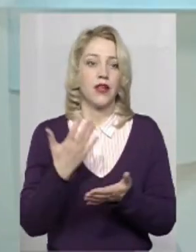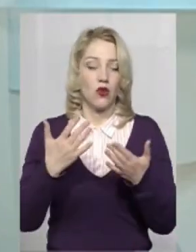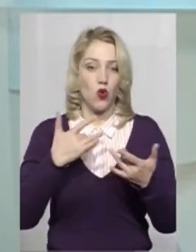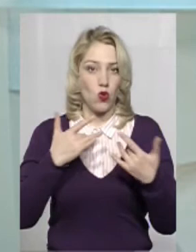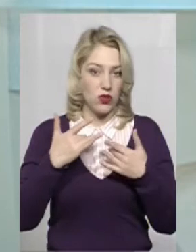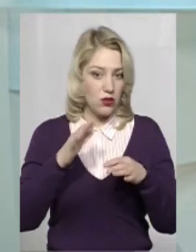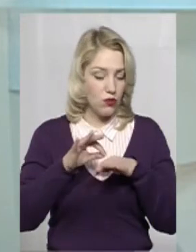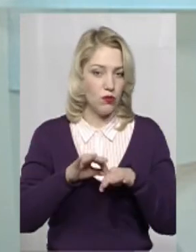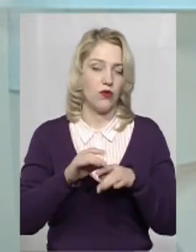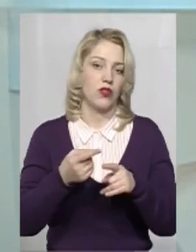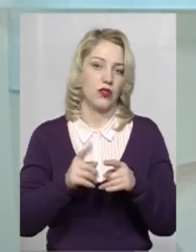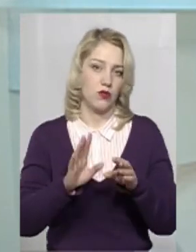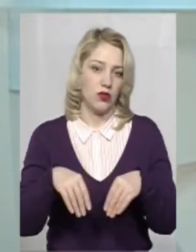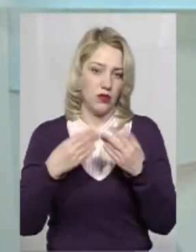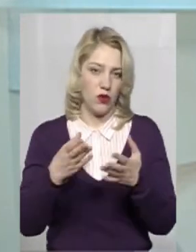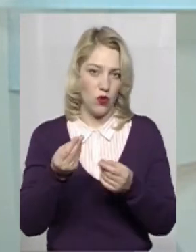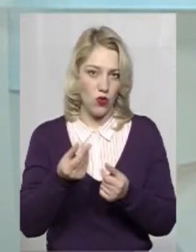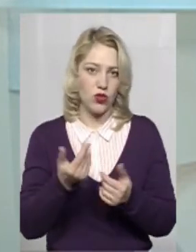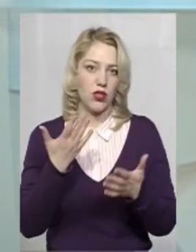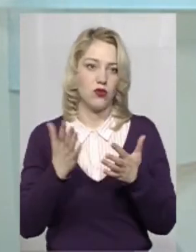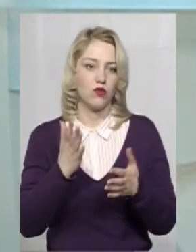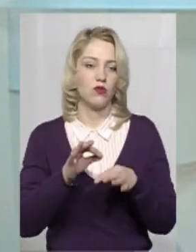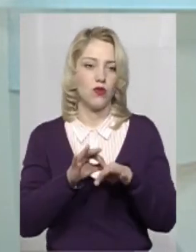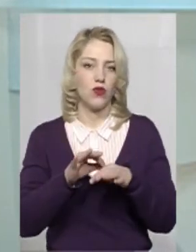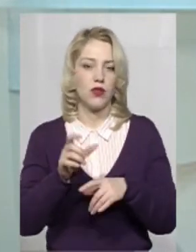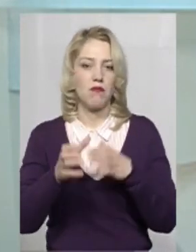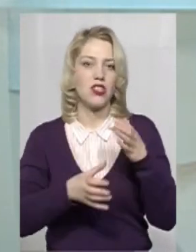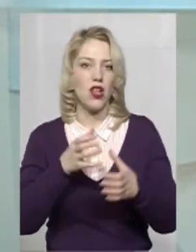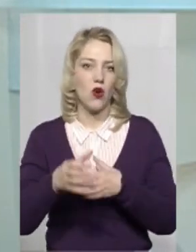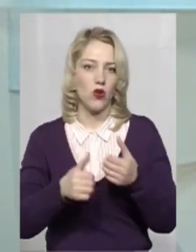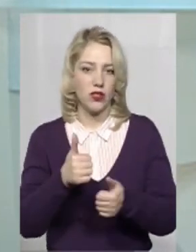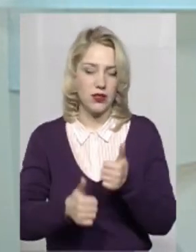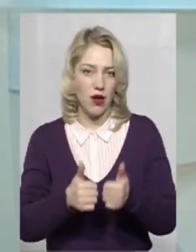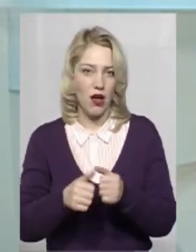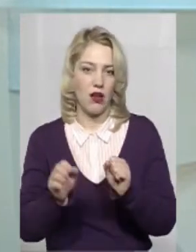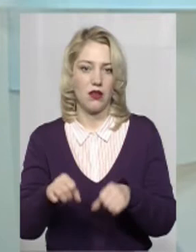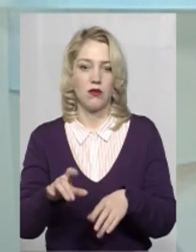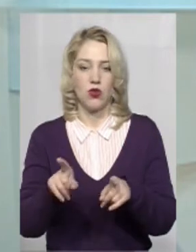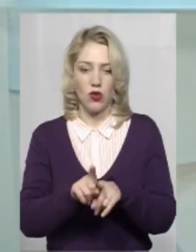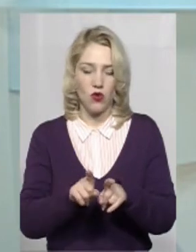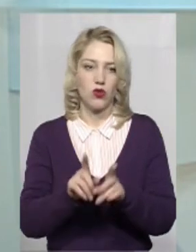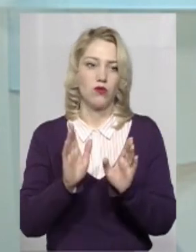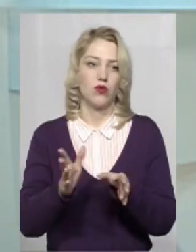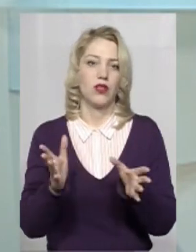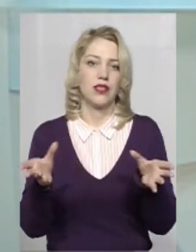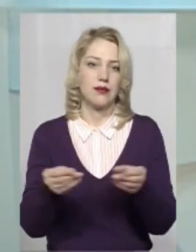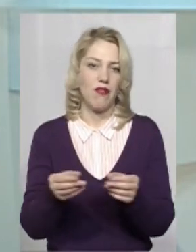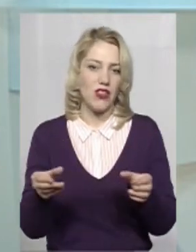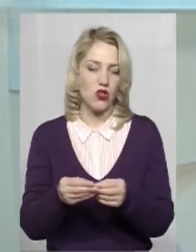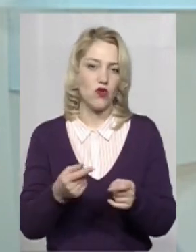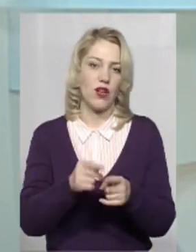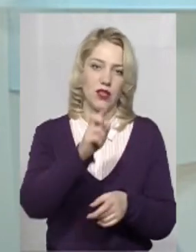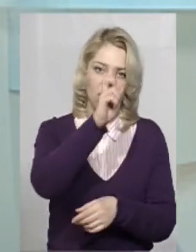концерти проводитися, це буде приносити кошти. Якщо будуть якісь міжнародні змагання, то, можливо, також будуть якесь співфінансування з